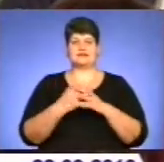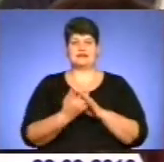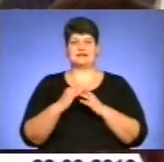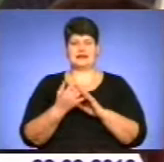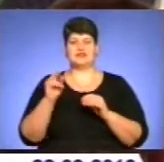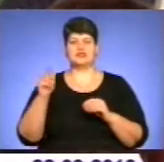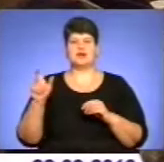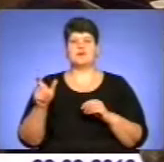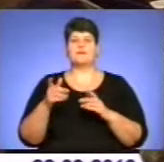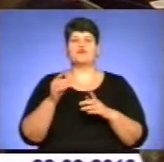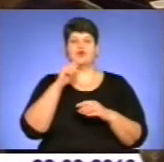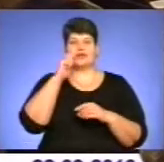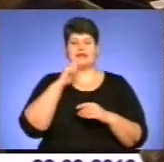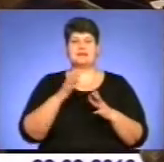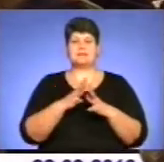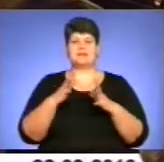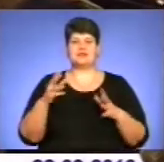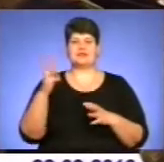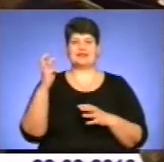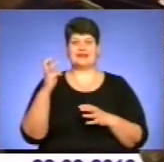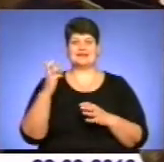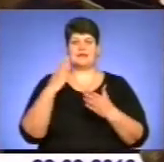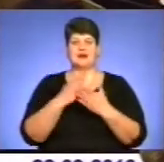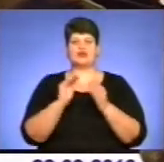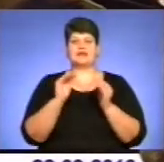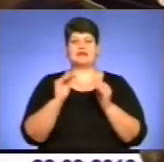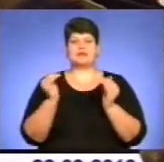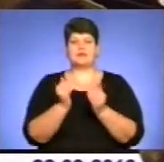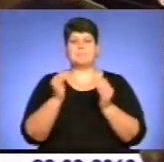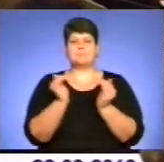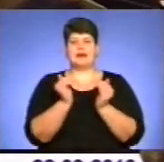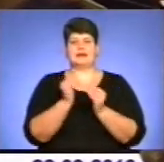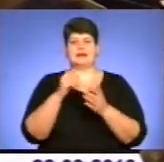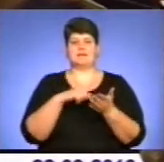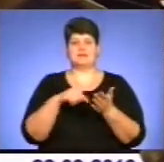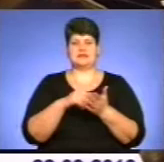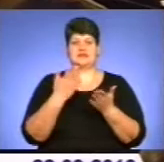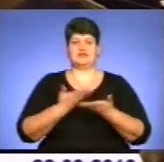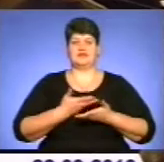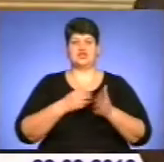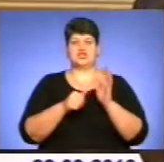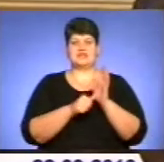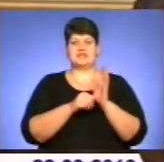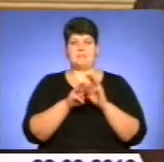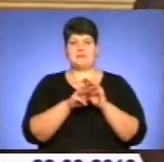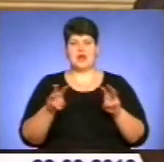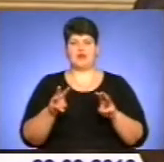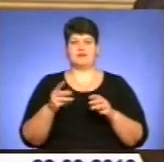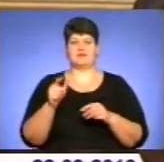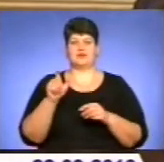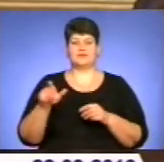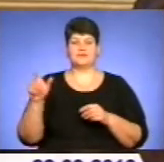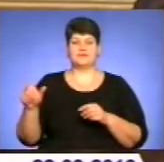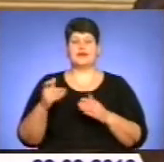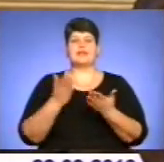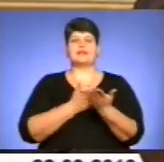більше 350 населених пунктів мають статус малих міст, у яких проживає понад 6 мільйонів громадян. Напрям реформ, які